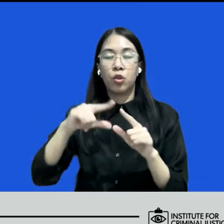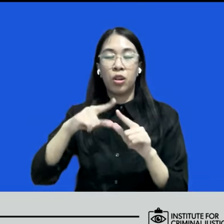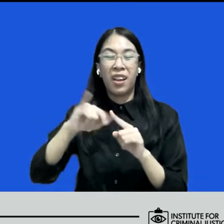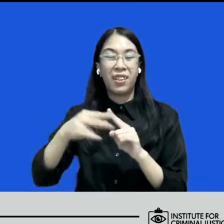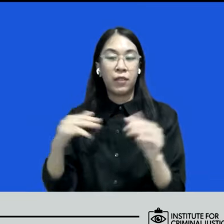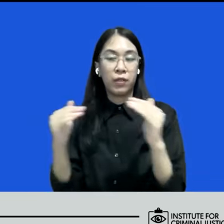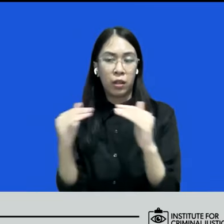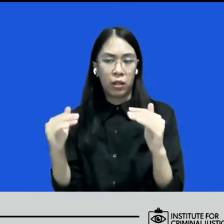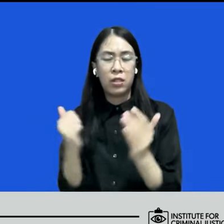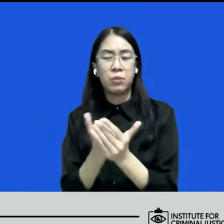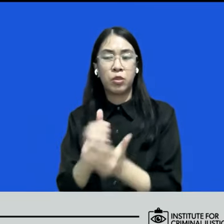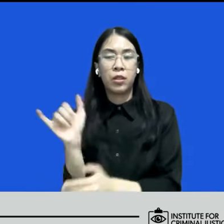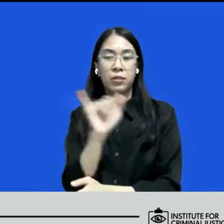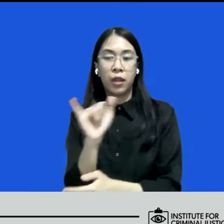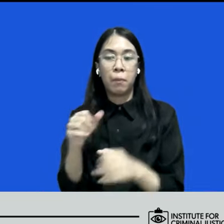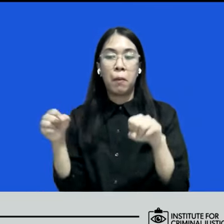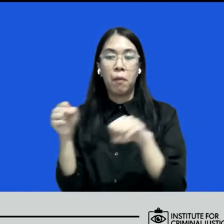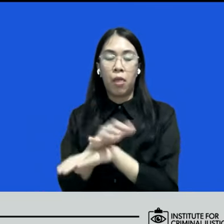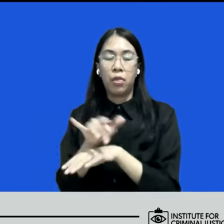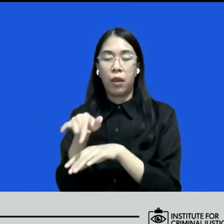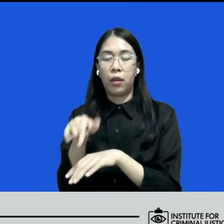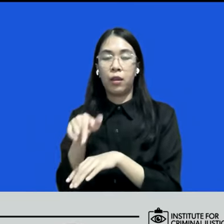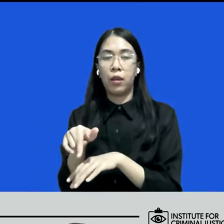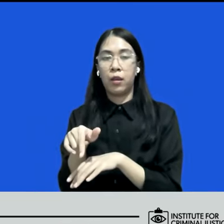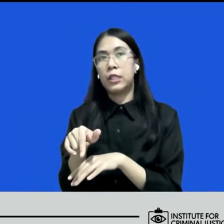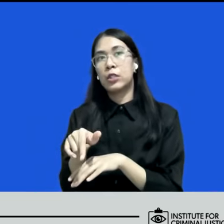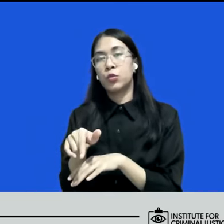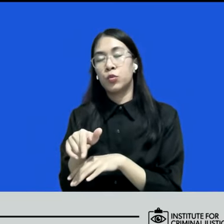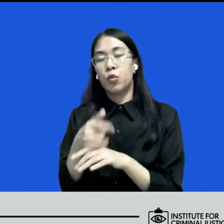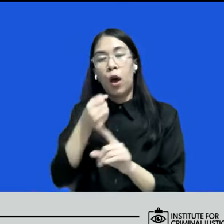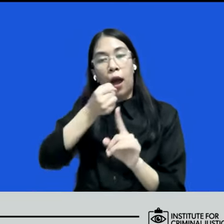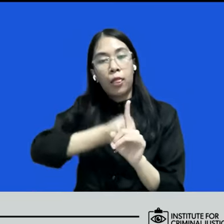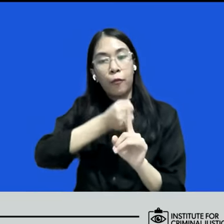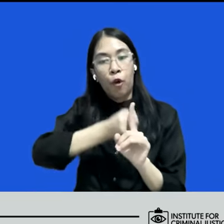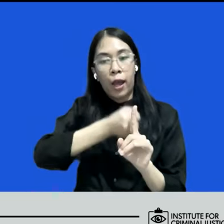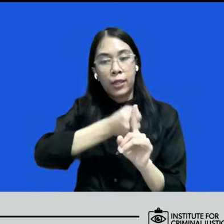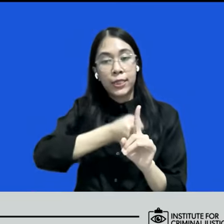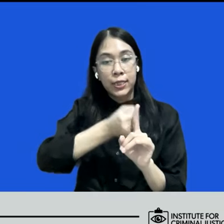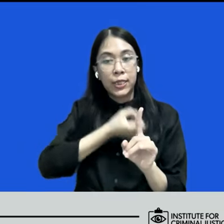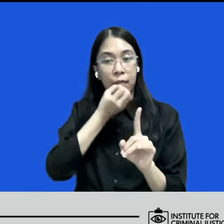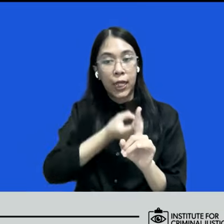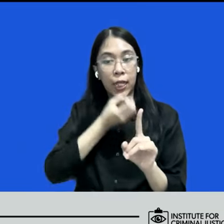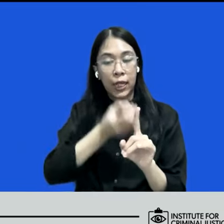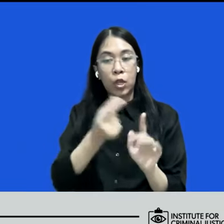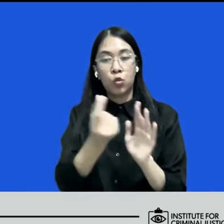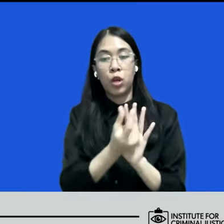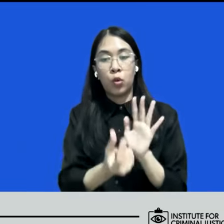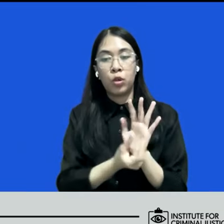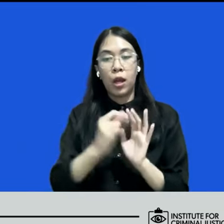praktik yang terjadi ketika mengadvokasi undang-undang ITE misalnya